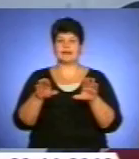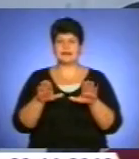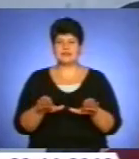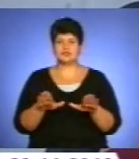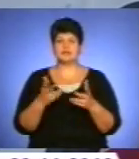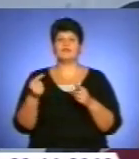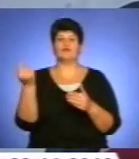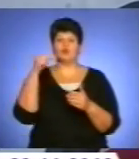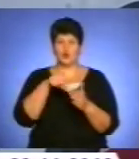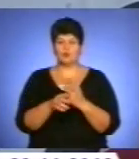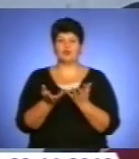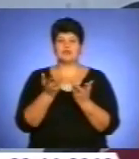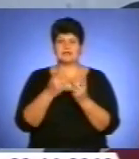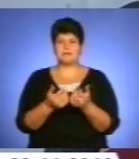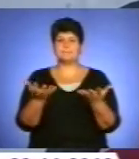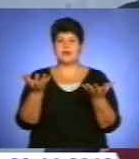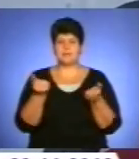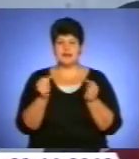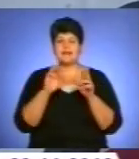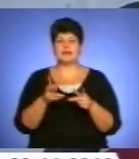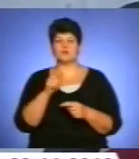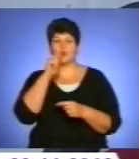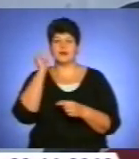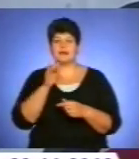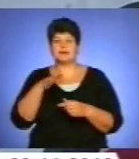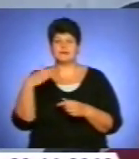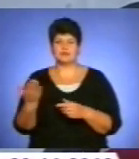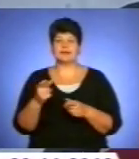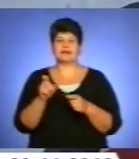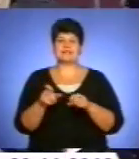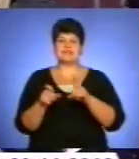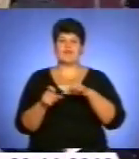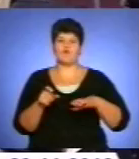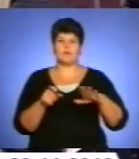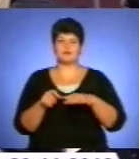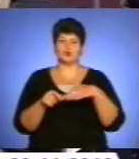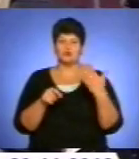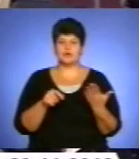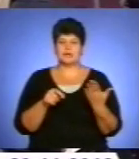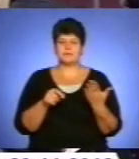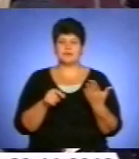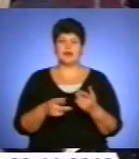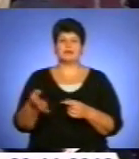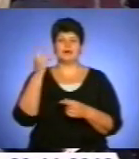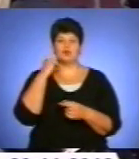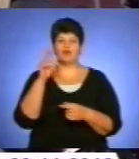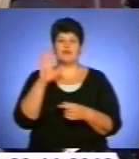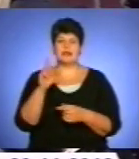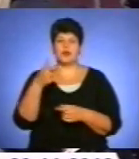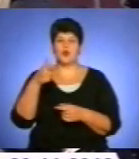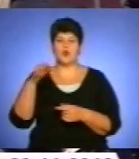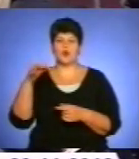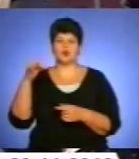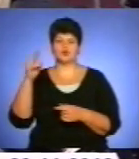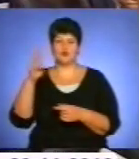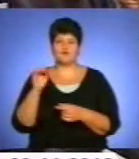які, в тому числі, приймаються як з української сторони, так і з європейської сторони. На думку Валерія Хорошковського, угоду про зону